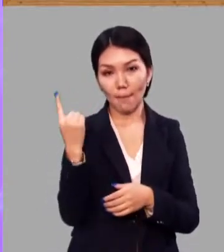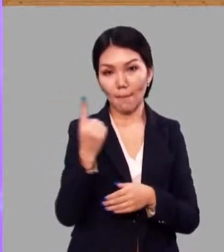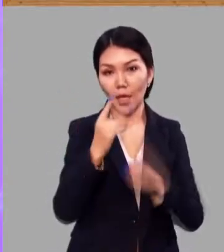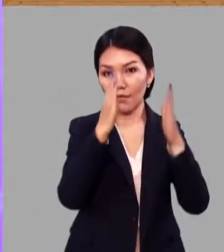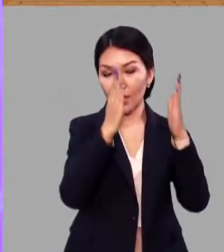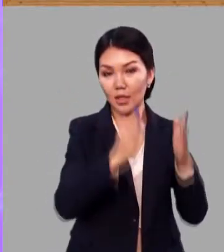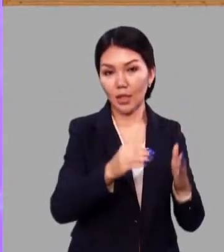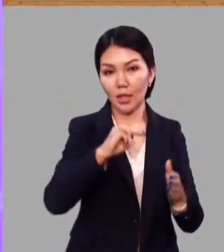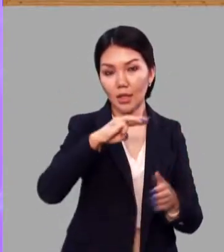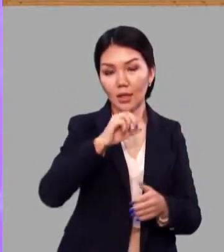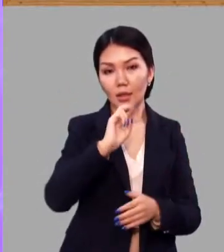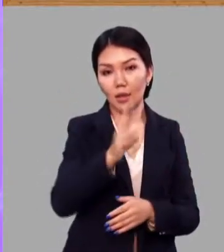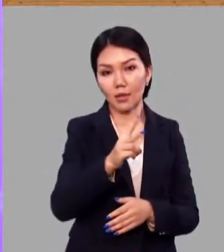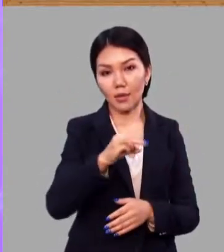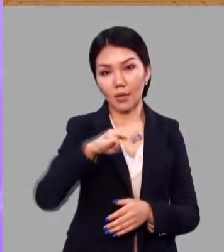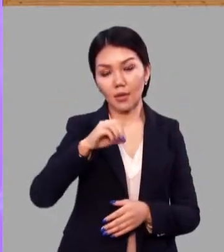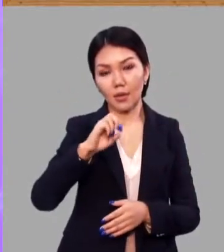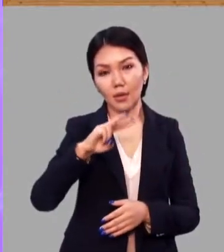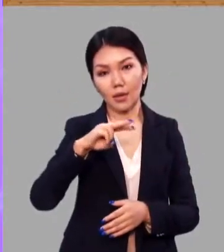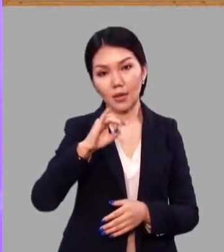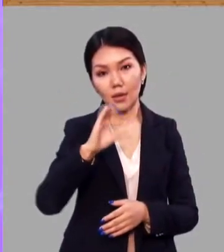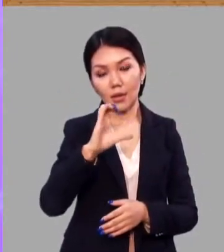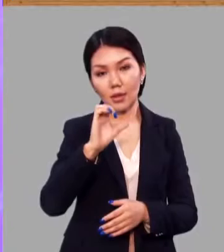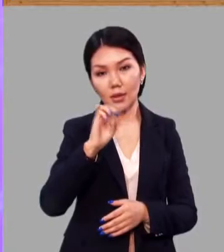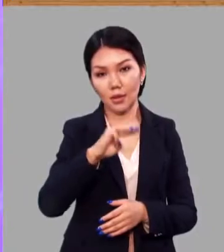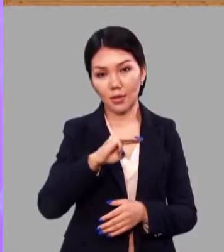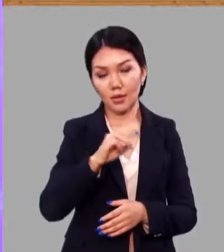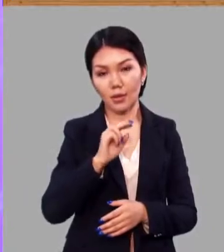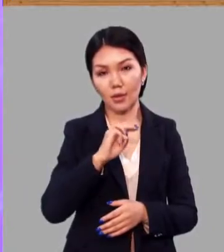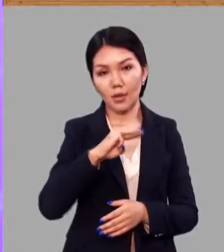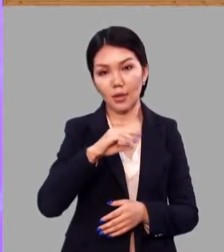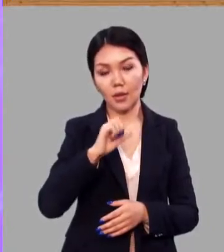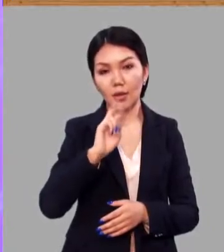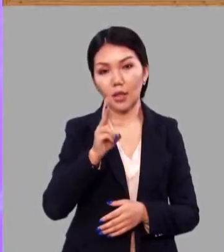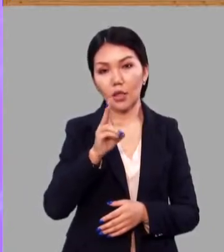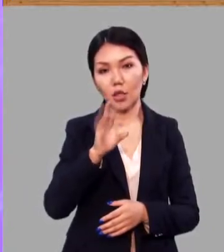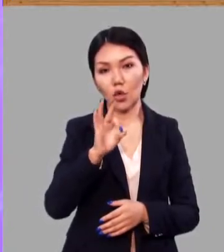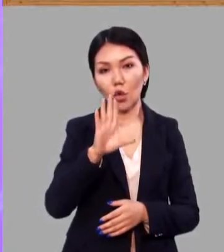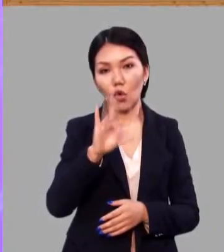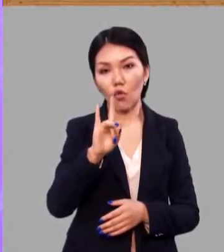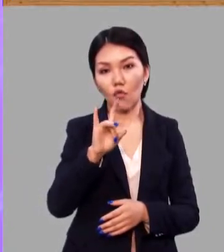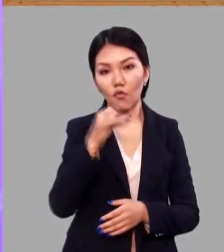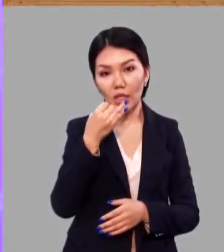Первая строка. Танк, танкист, танковый.